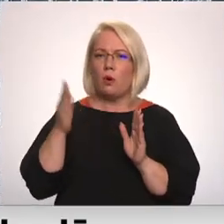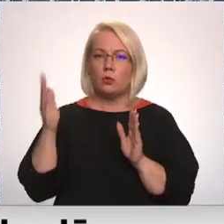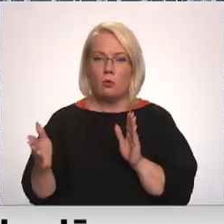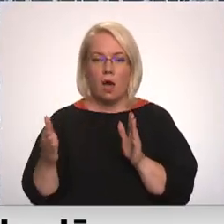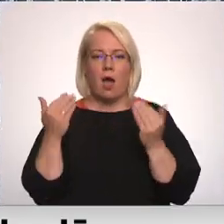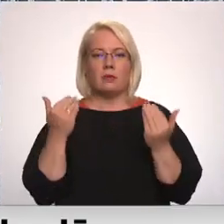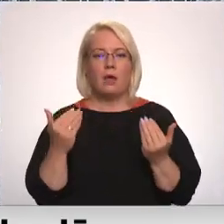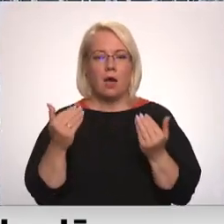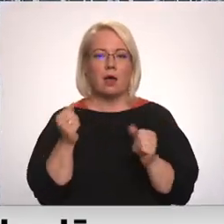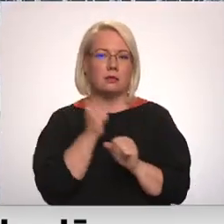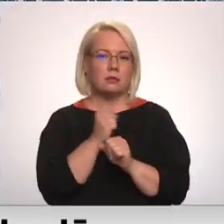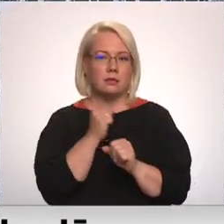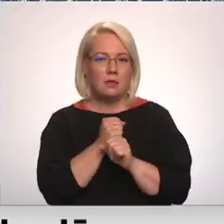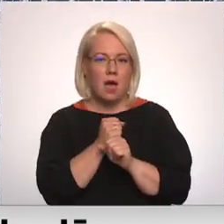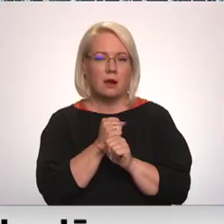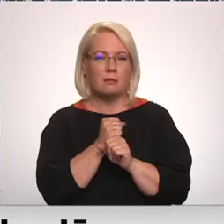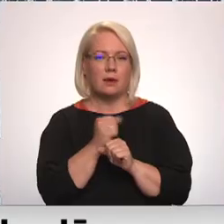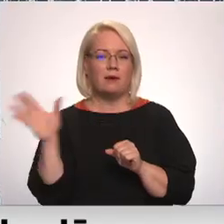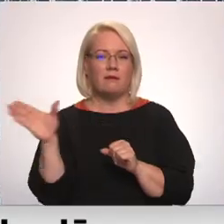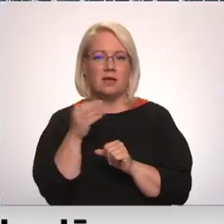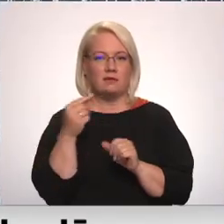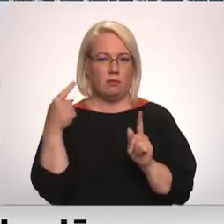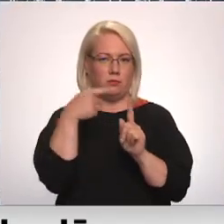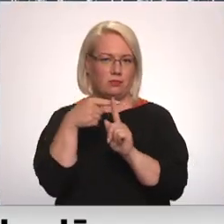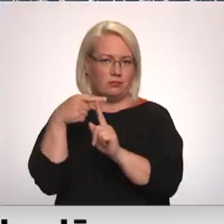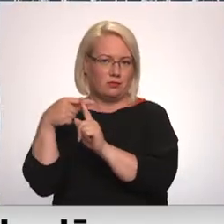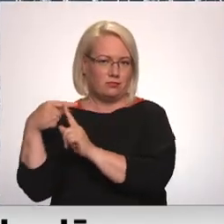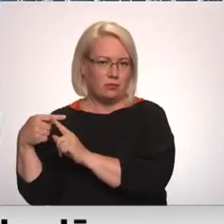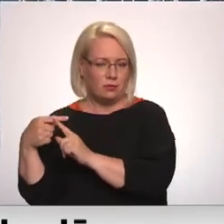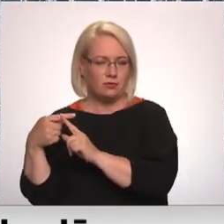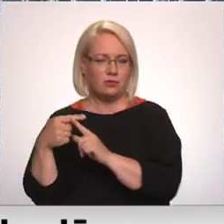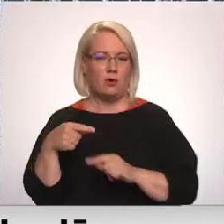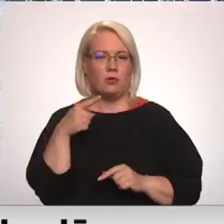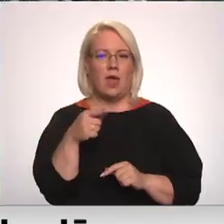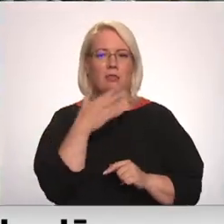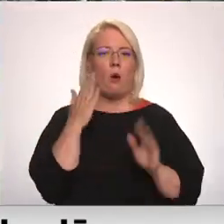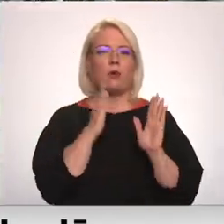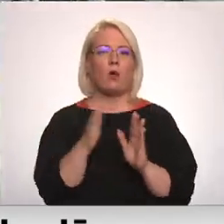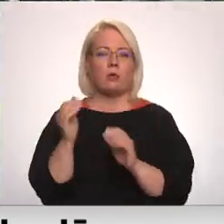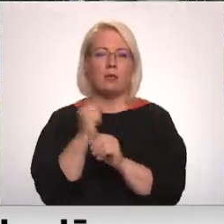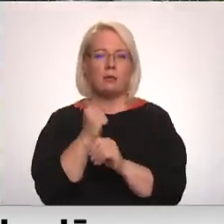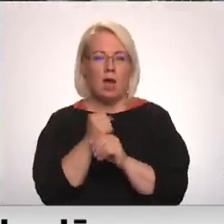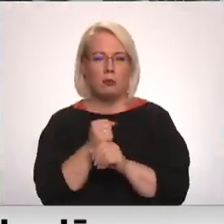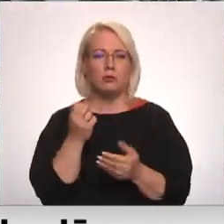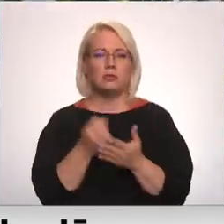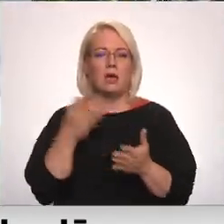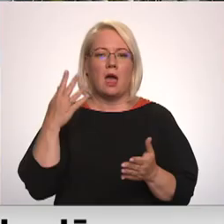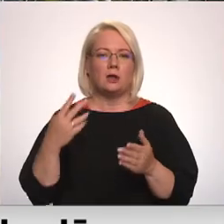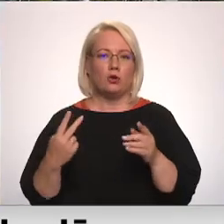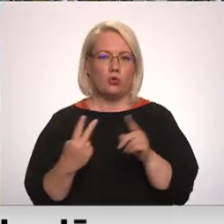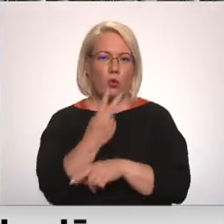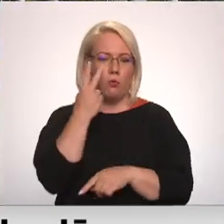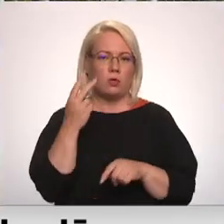regulāri. Šitie visi pori ir tādi neregulāri darbi un sadarzinājums ir vismaz dubultāja, vairāk, viss